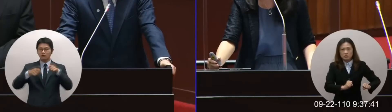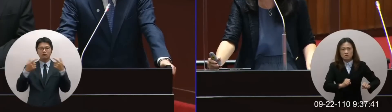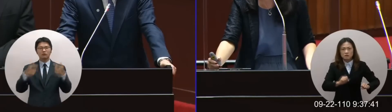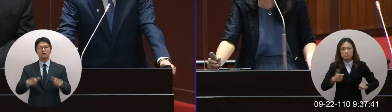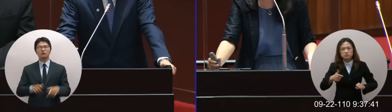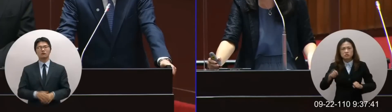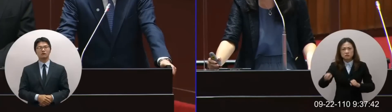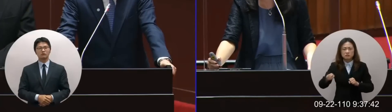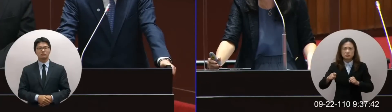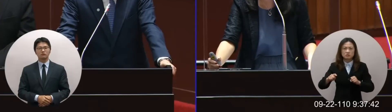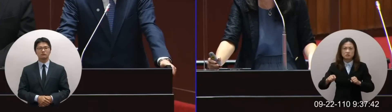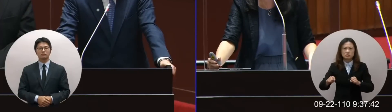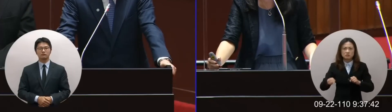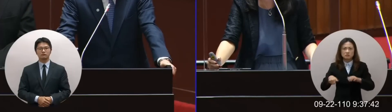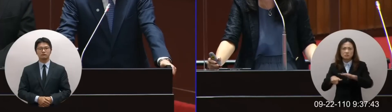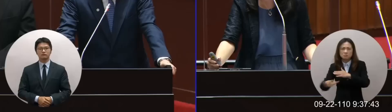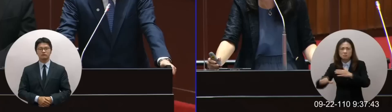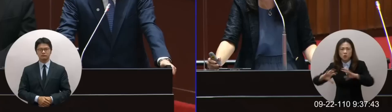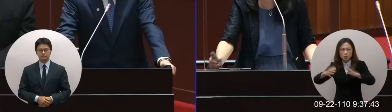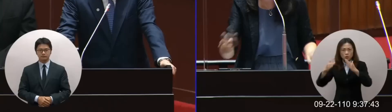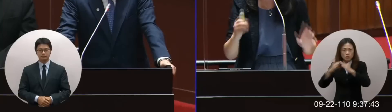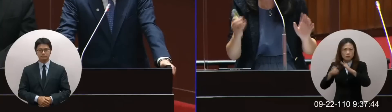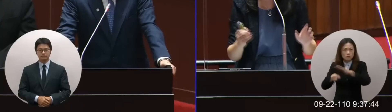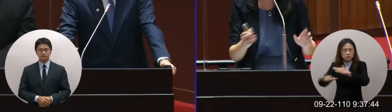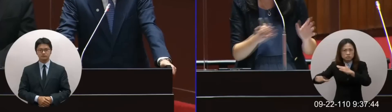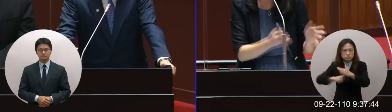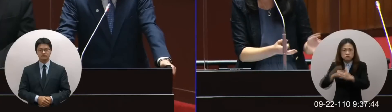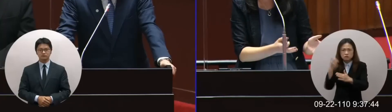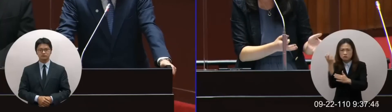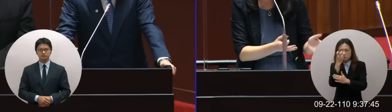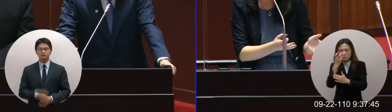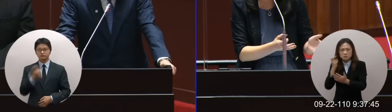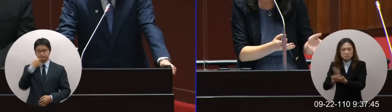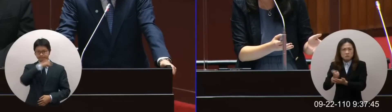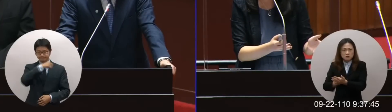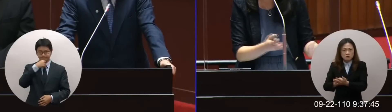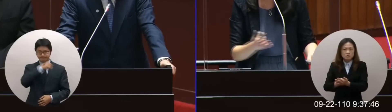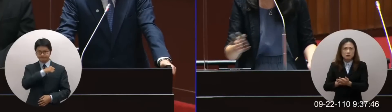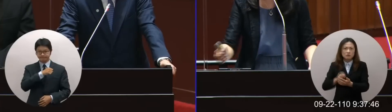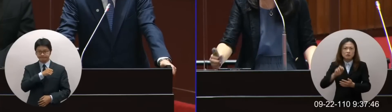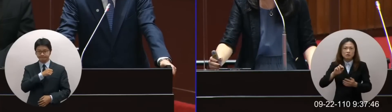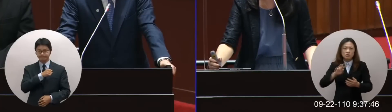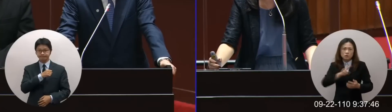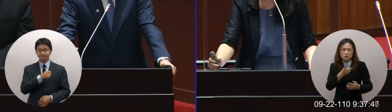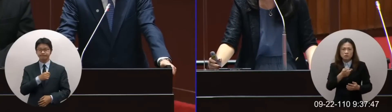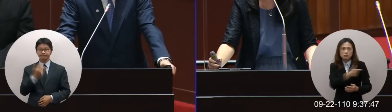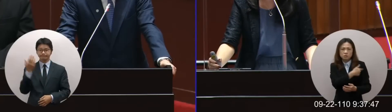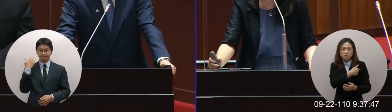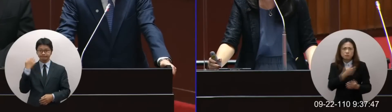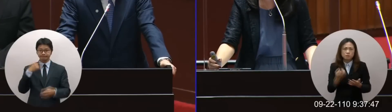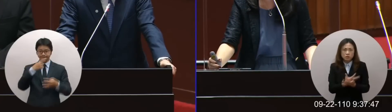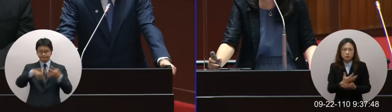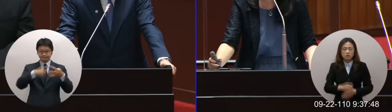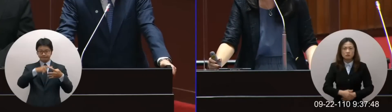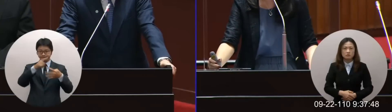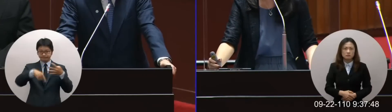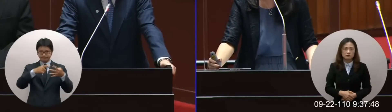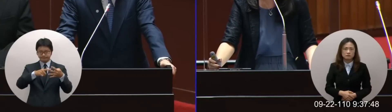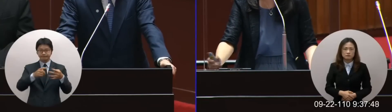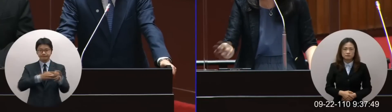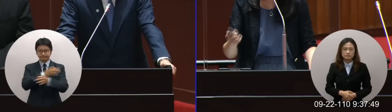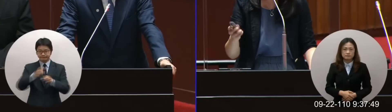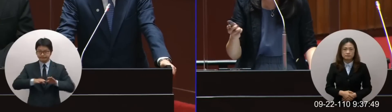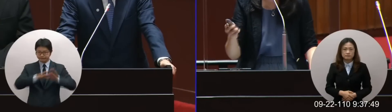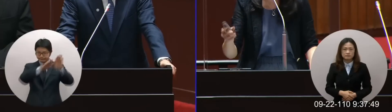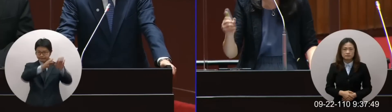控這麼嚴格或者是說產業它可能面臨突然有一個破口打扶概率不高的時候前兩季的經濟成長率都不算差